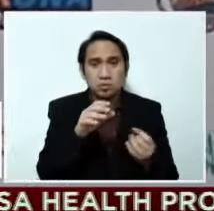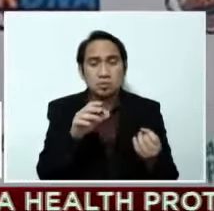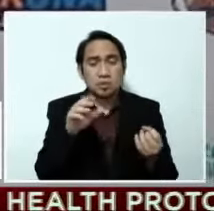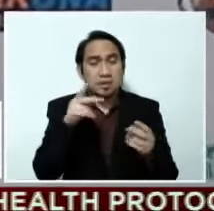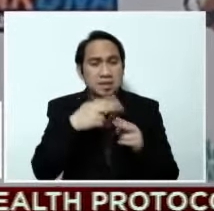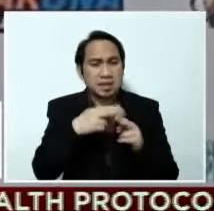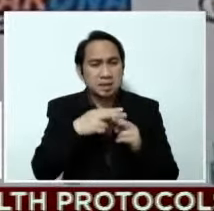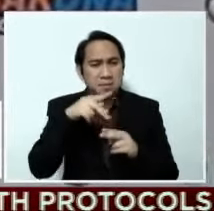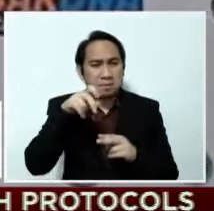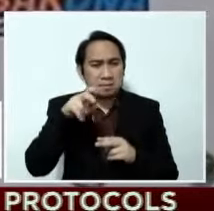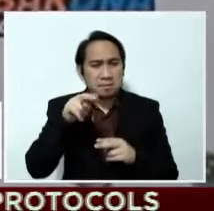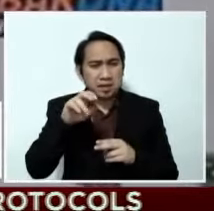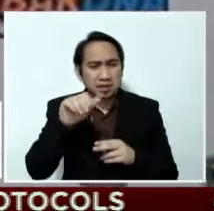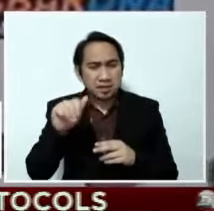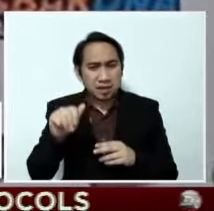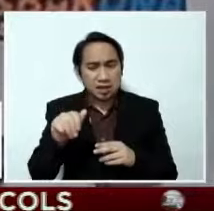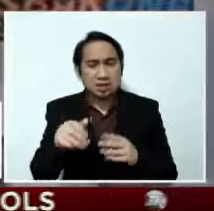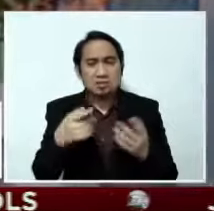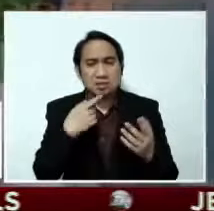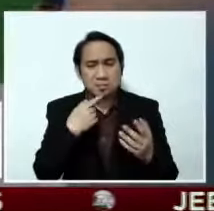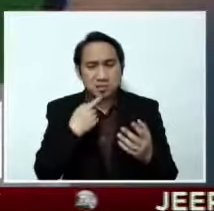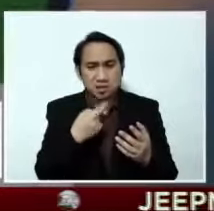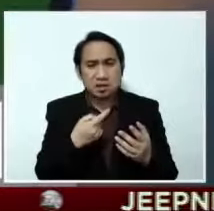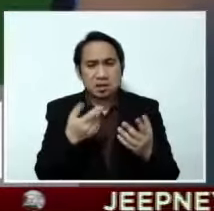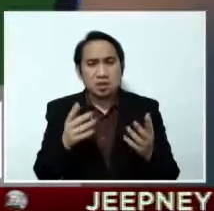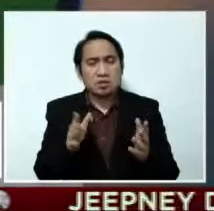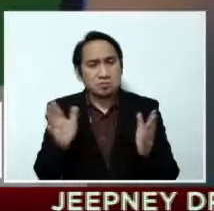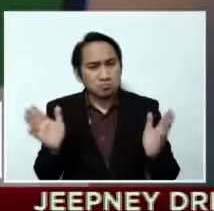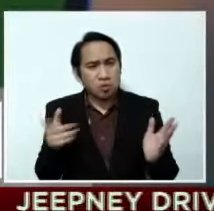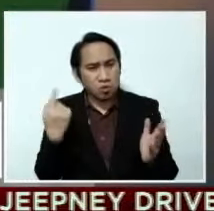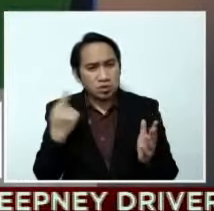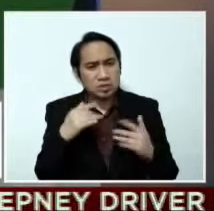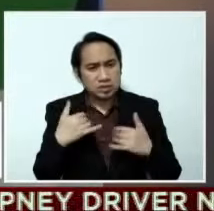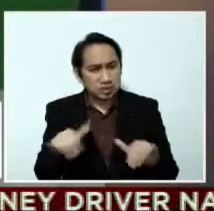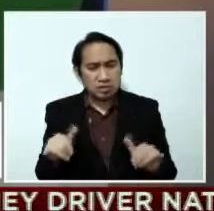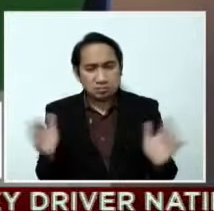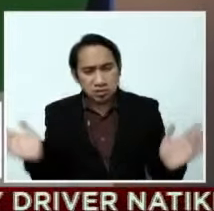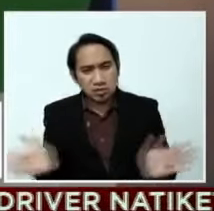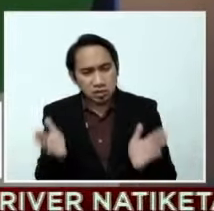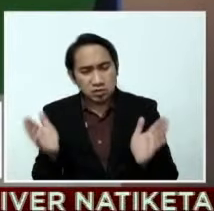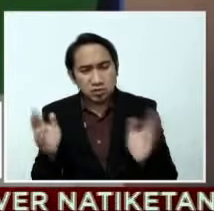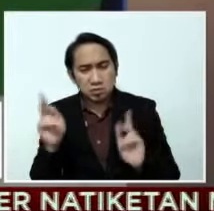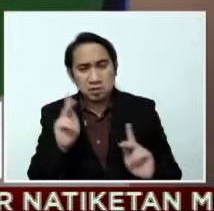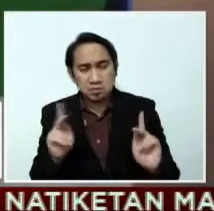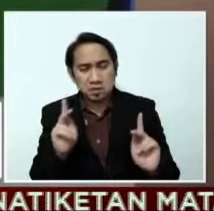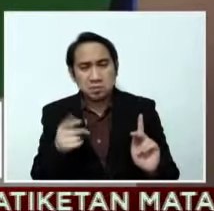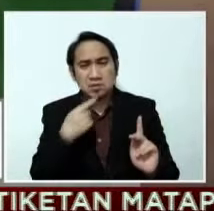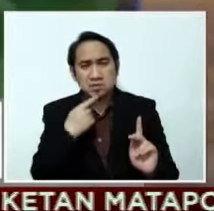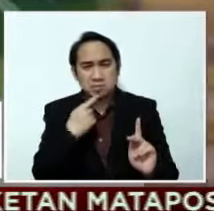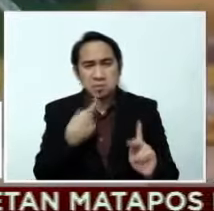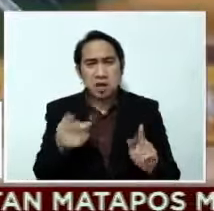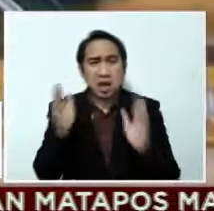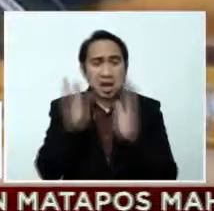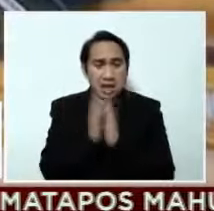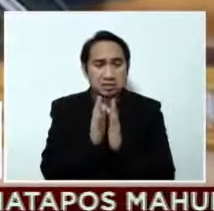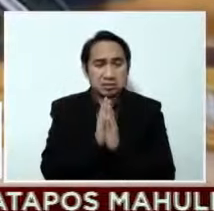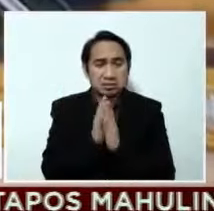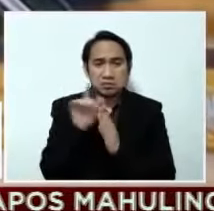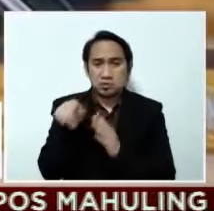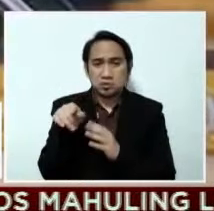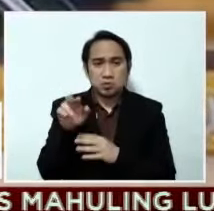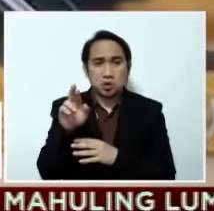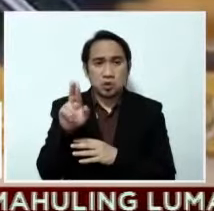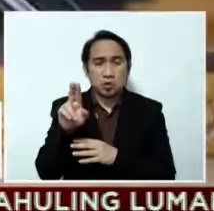maituturing din siyang frontliner, at gusto lang niyang may kayat ang mga residente na magpabakuna. Dagdag niya humingi siya ng permiso sa Rural Health Unit